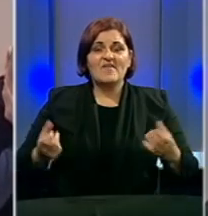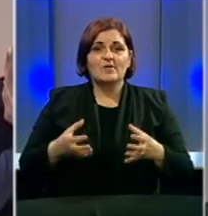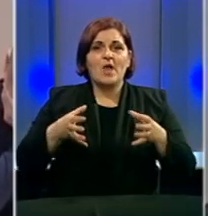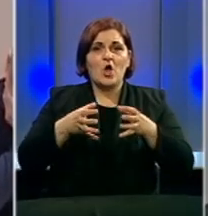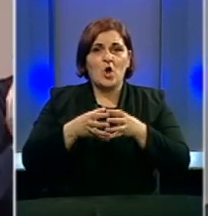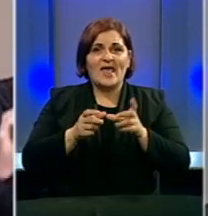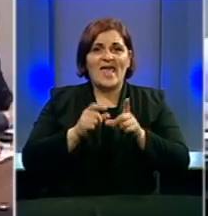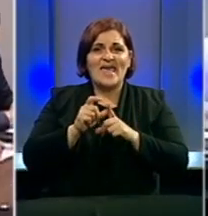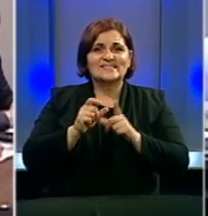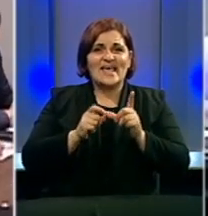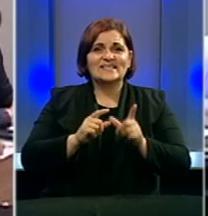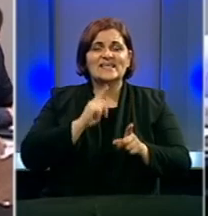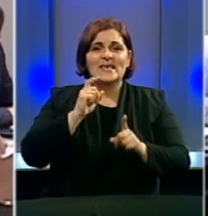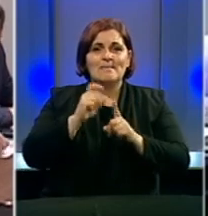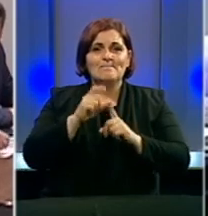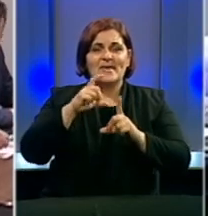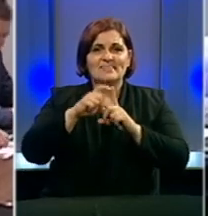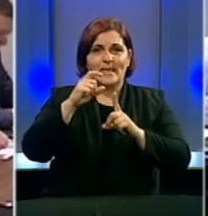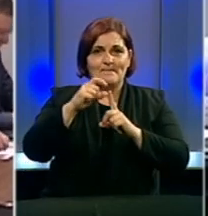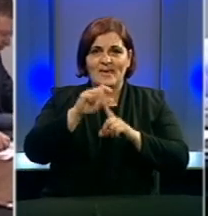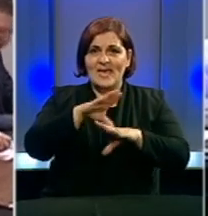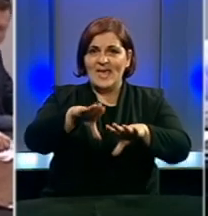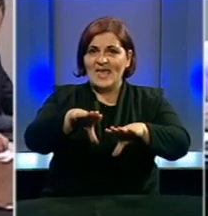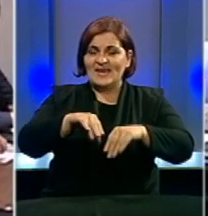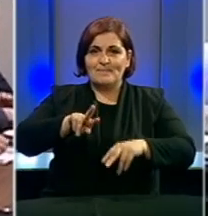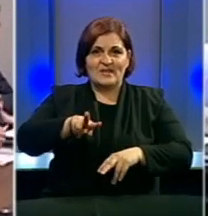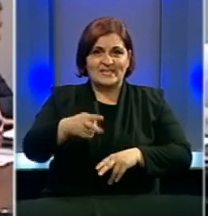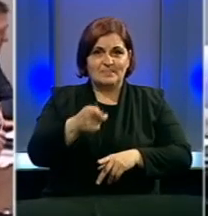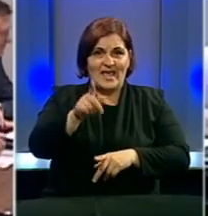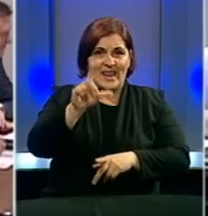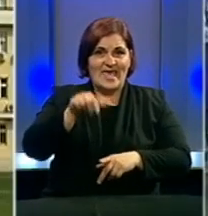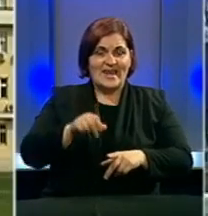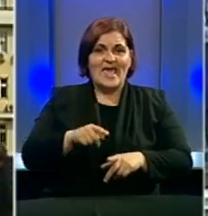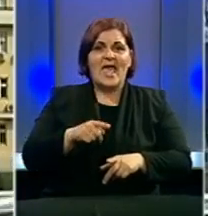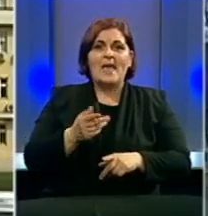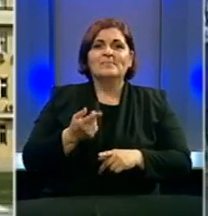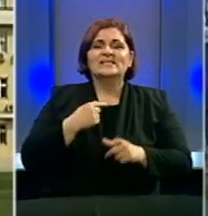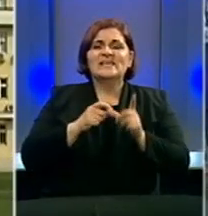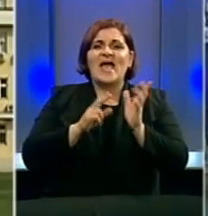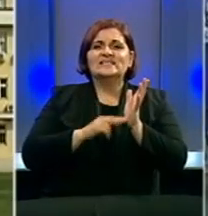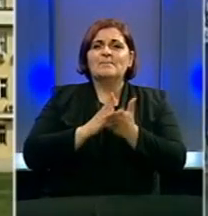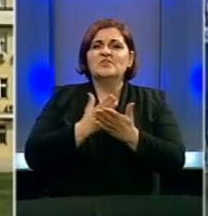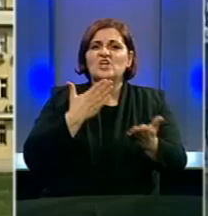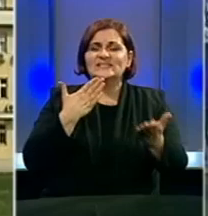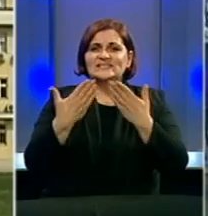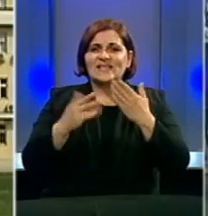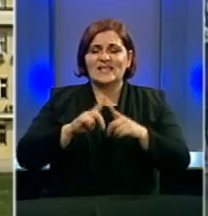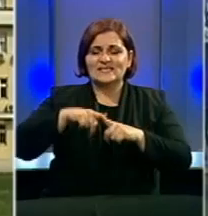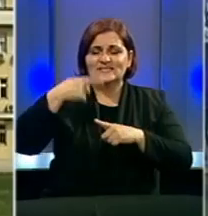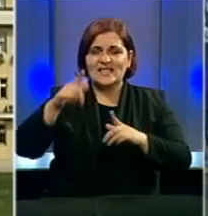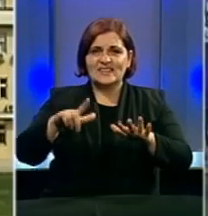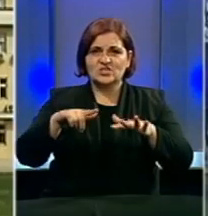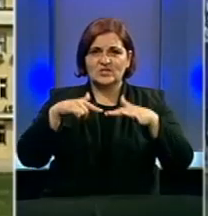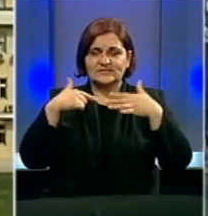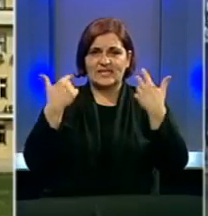koalicije sa SDS-om i PDP-om. Ne prihvata ju smijenu Lejla Rešić. S SNSD-om će održati sastanak sljedeće sedmice.